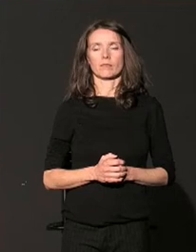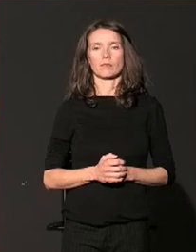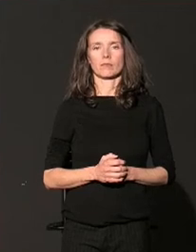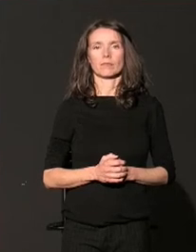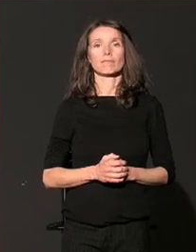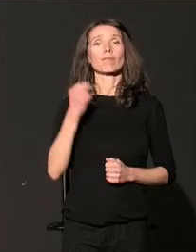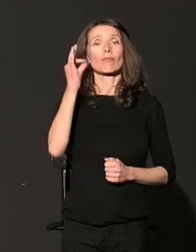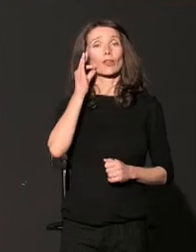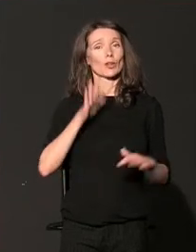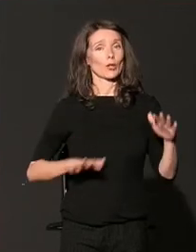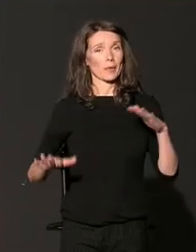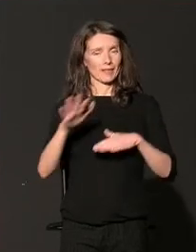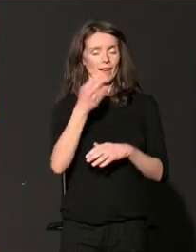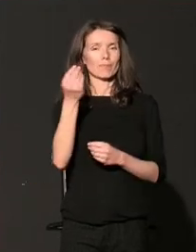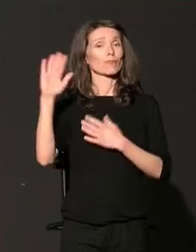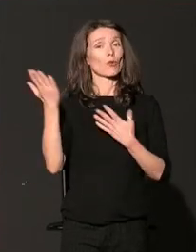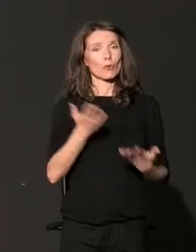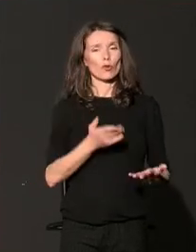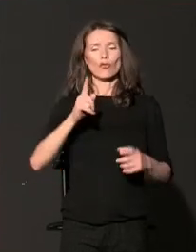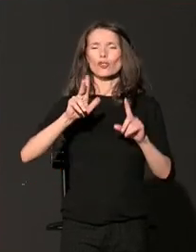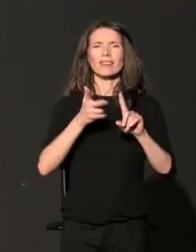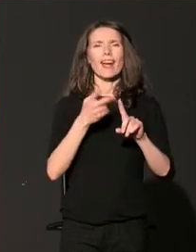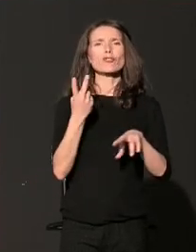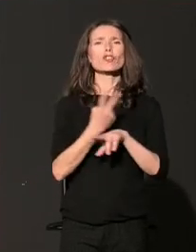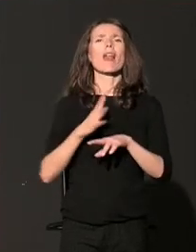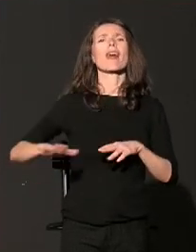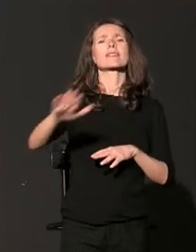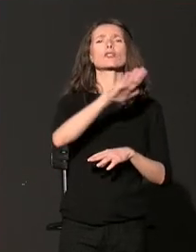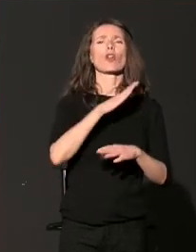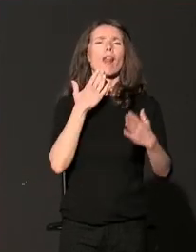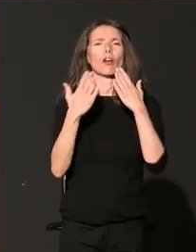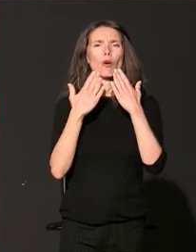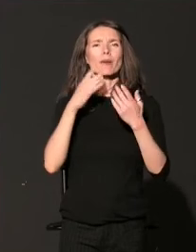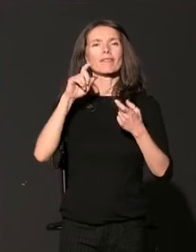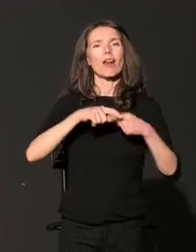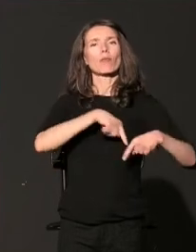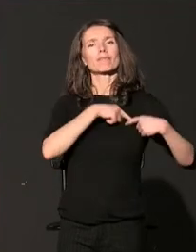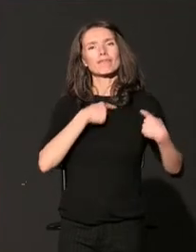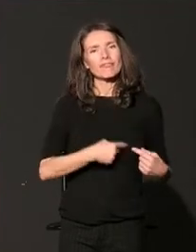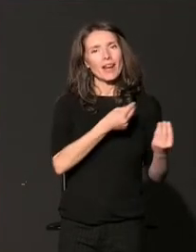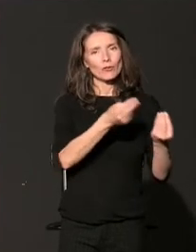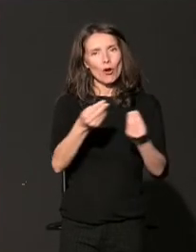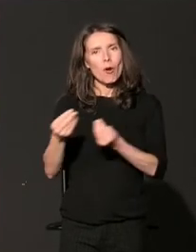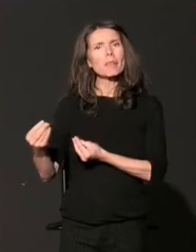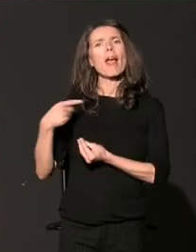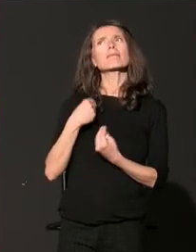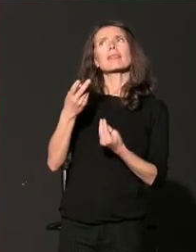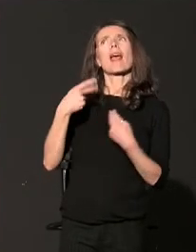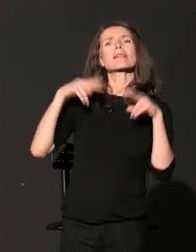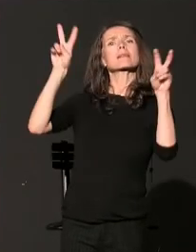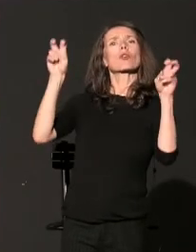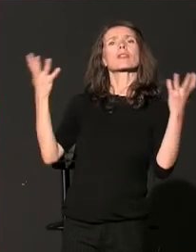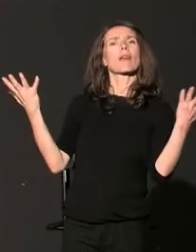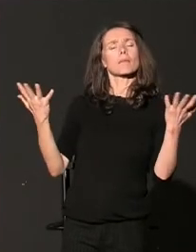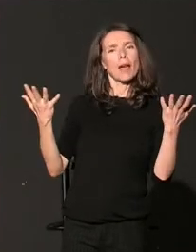Dobra dan i dobrodošli na treću nacionalnu konferenciju o filantropiji koju smo prigodno nazvali Nova